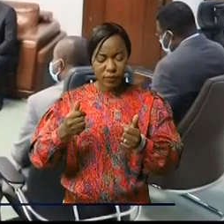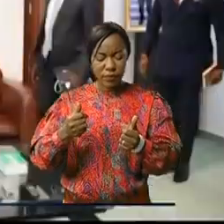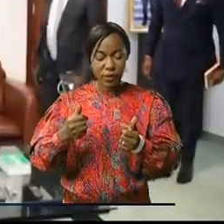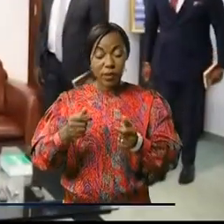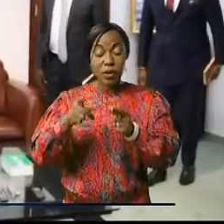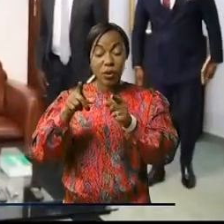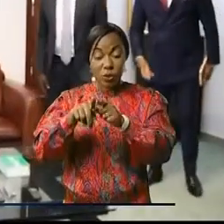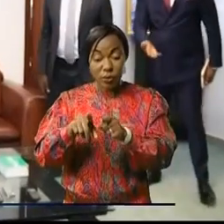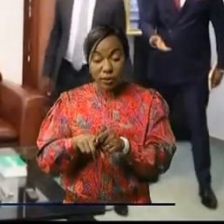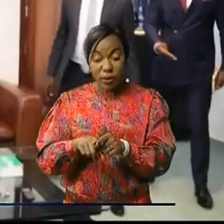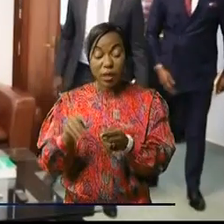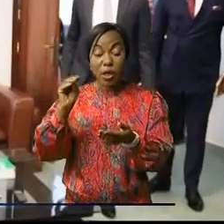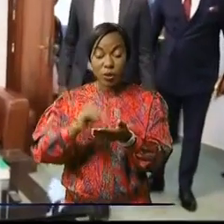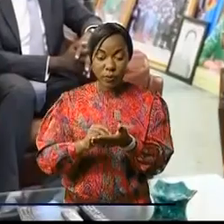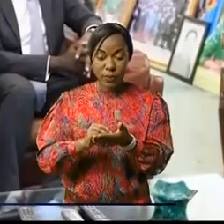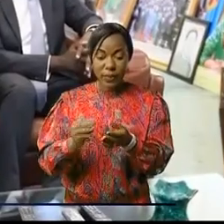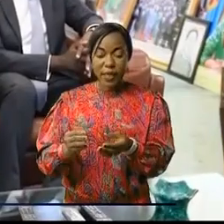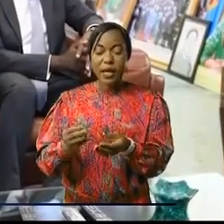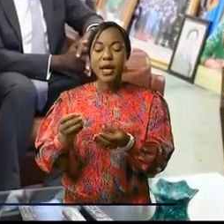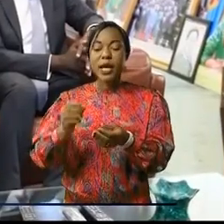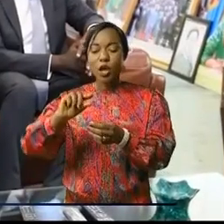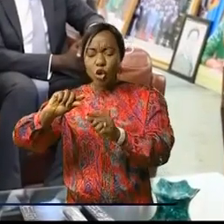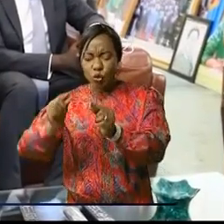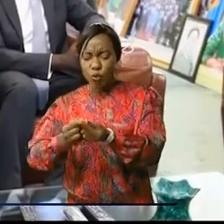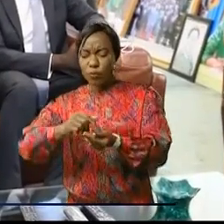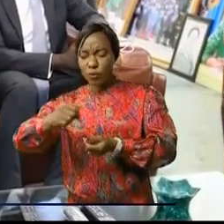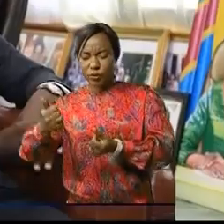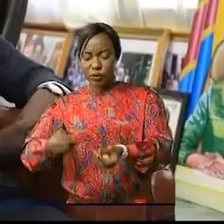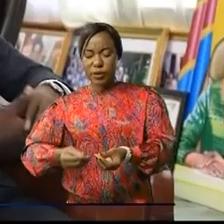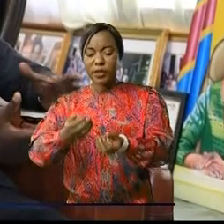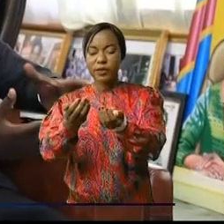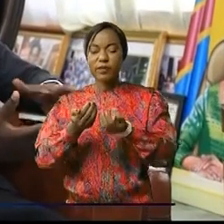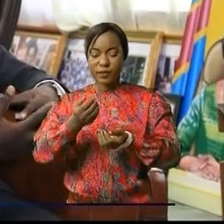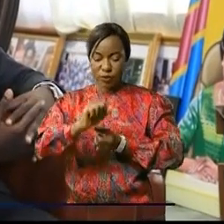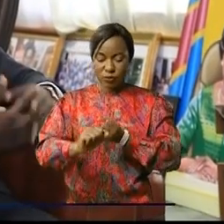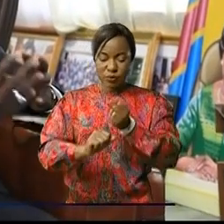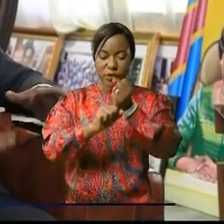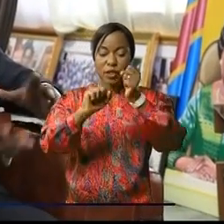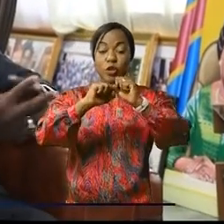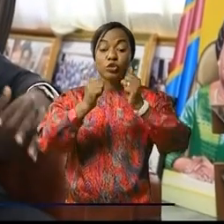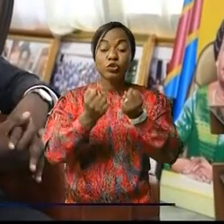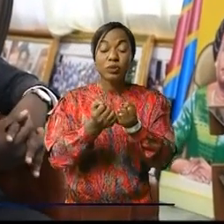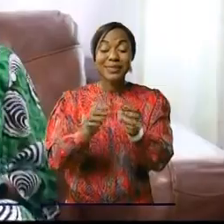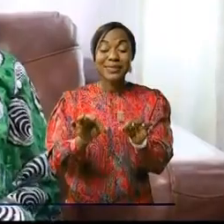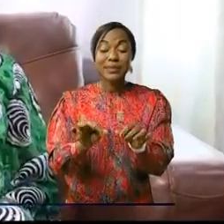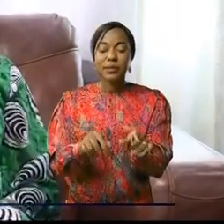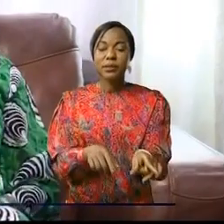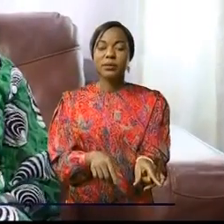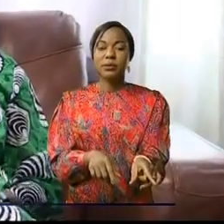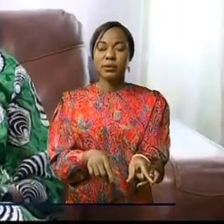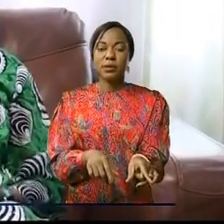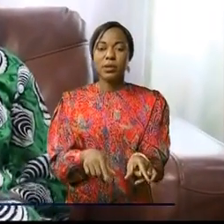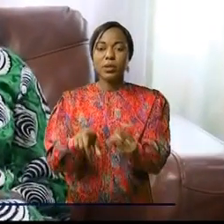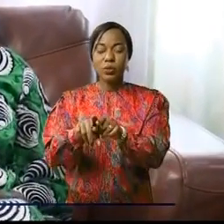Citigroup envisage de prêter main-forte à la République démocratique du Congo. Ses membres voudraient investir dans plusieurs secteurs dont